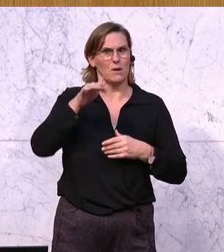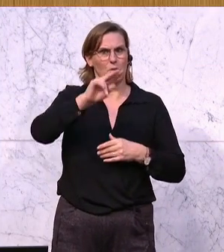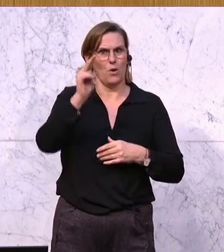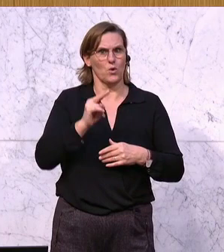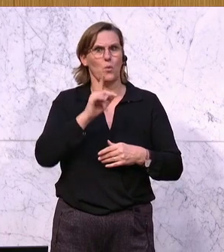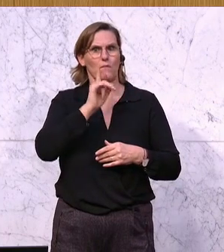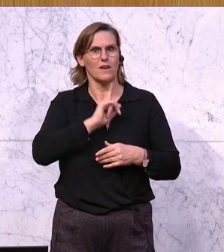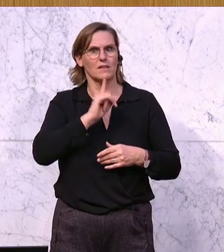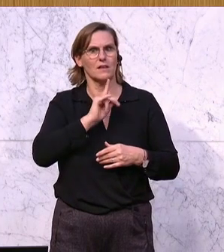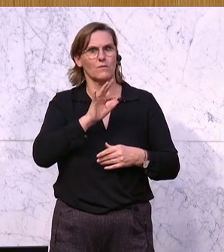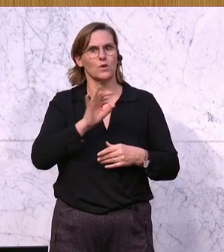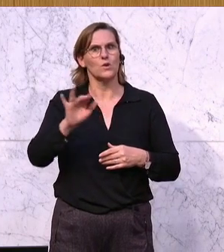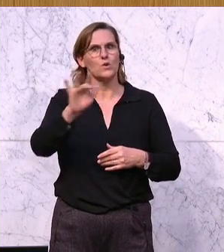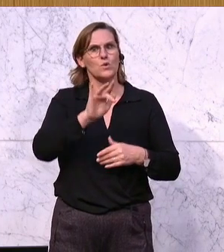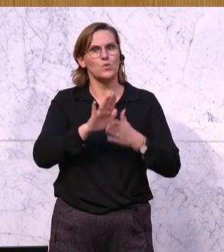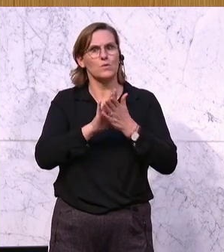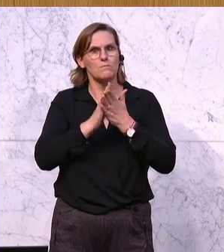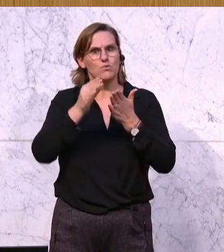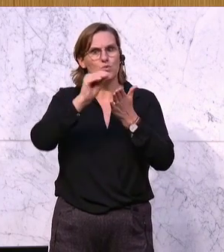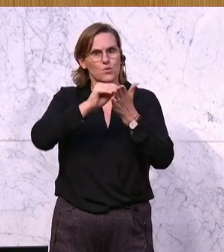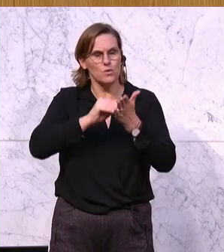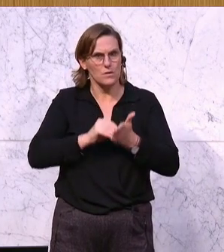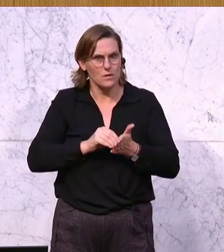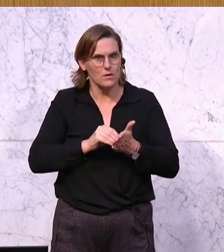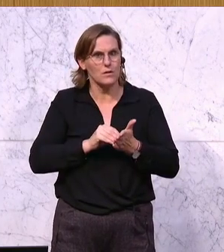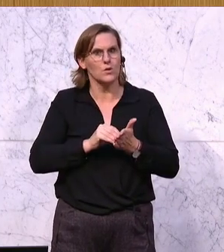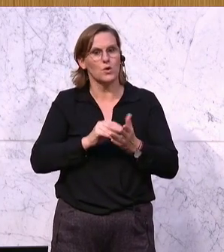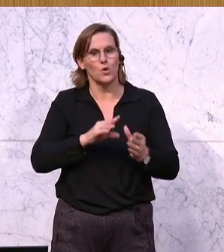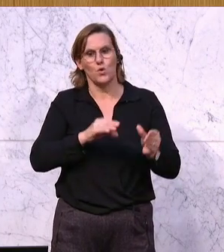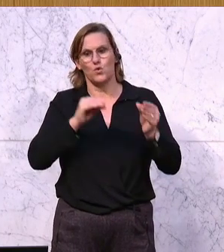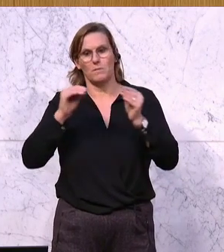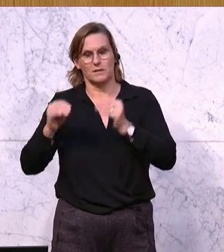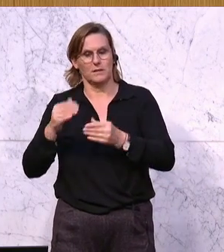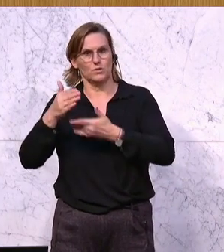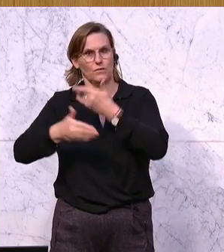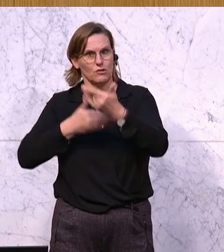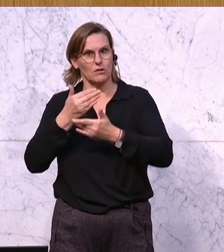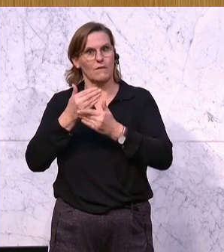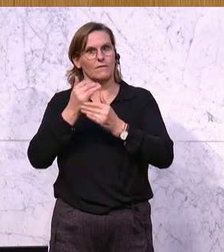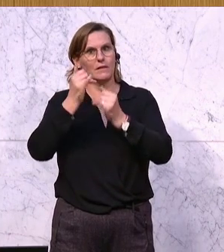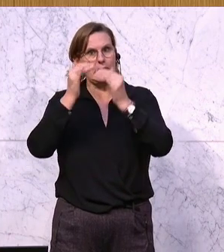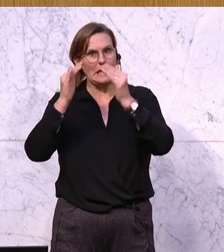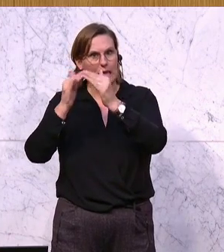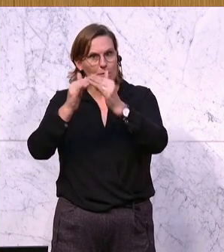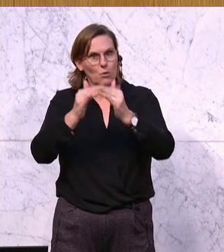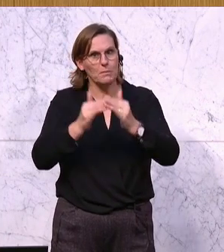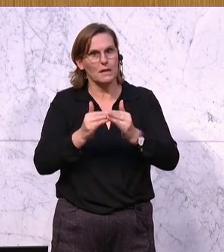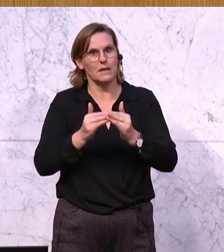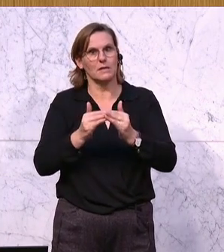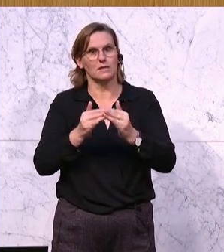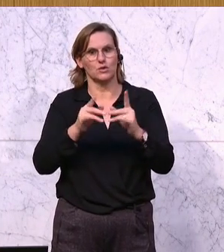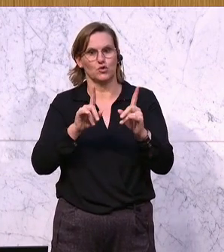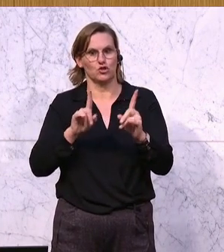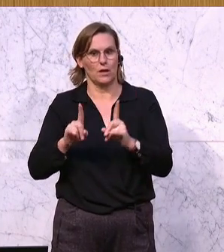weniger an Grundbuchsgebühren heißt übersetzt in der Wirtschaft, dass die Immobilien stehen, dass die Bauwirtschaft